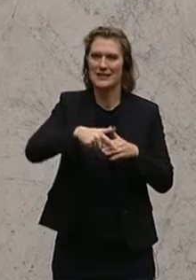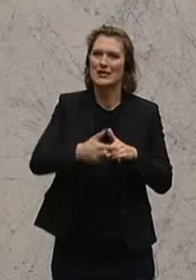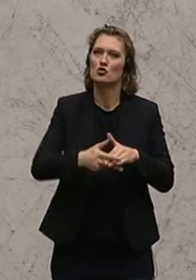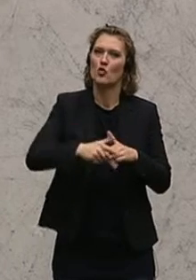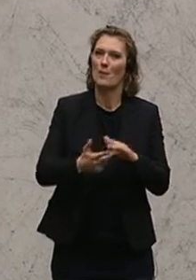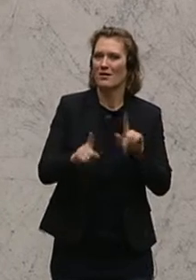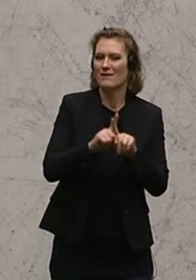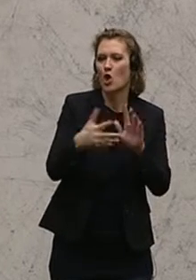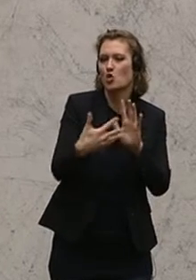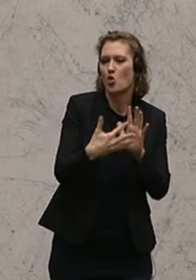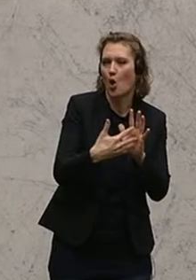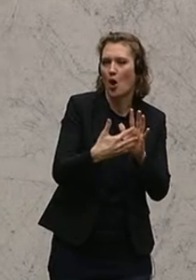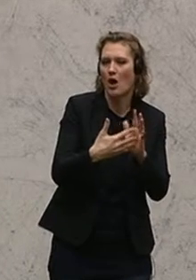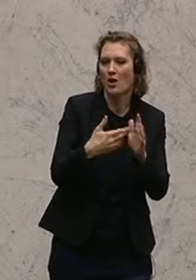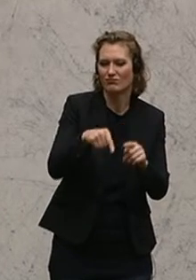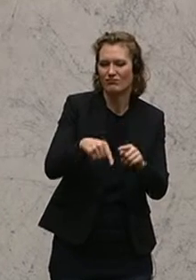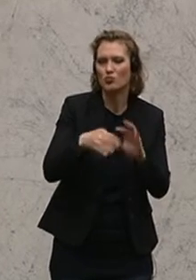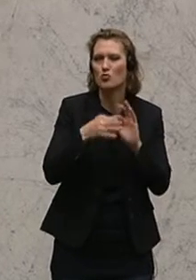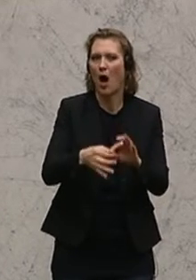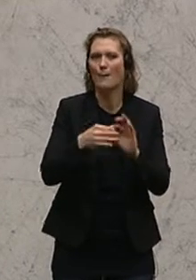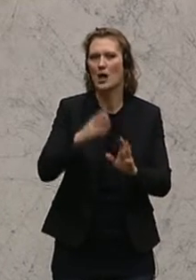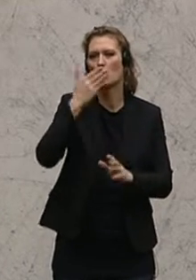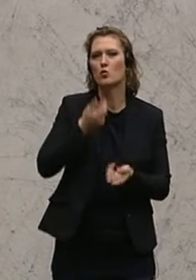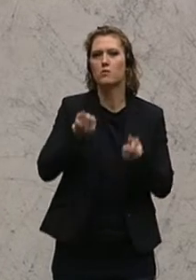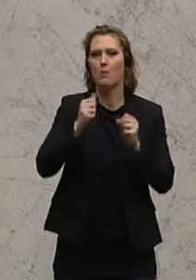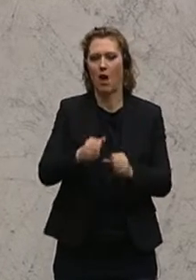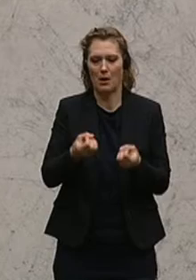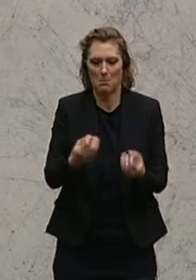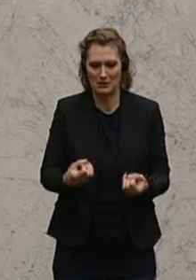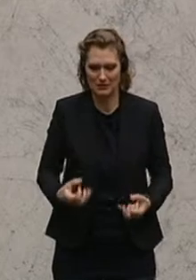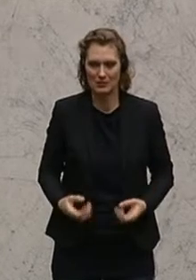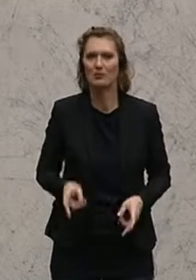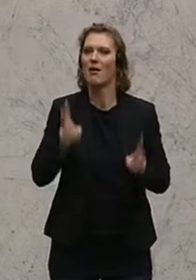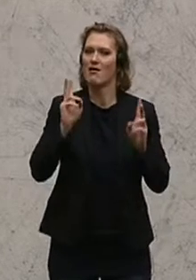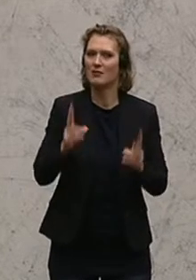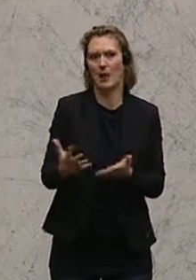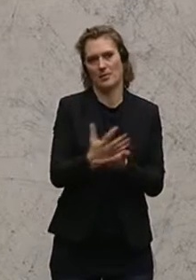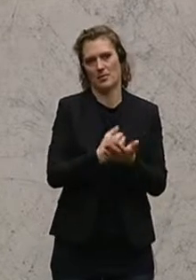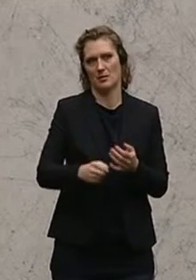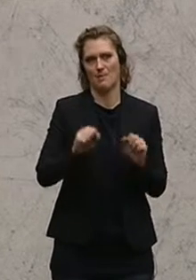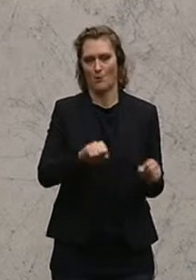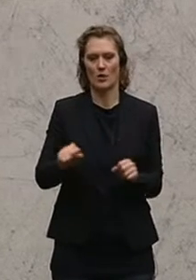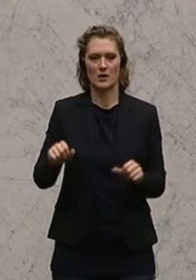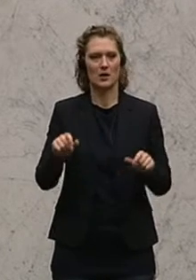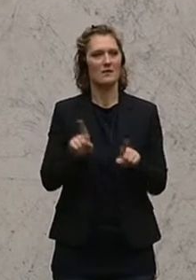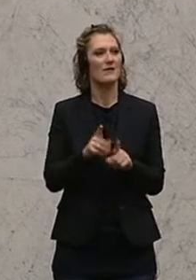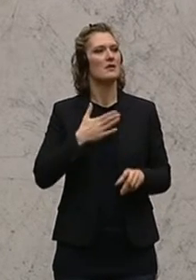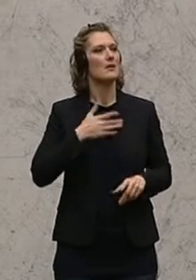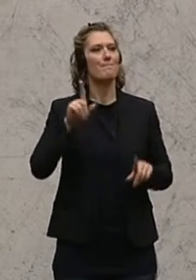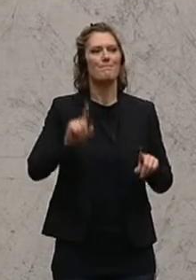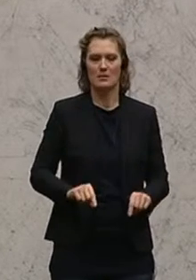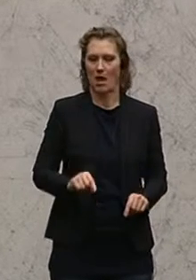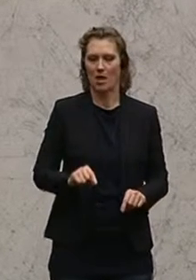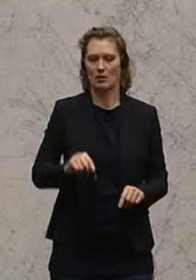diese Vorgänge, die im Zusammenhang mit der Hypo vorgefallen sind, aufzuklären. Wir haben endlich die Möglichkeit als Minderheit, dass wir im